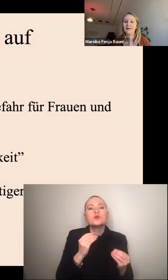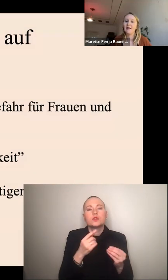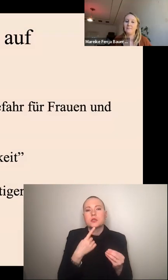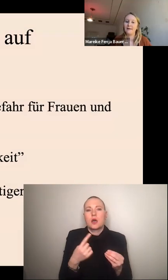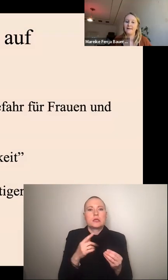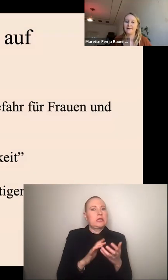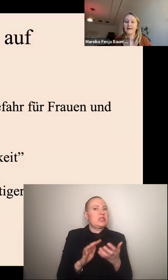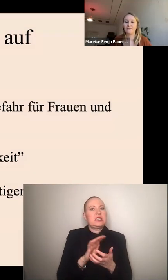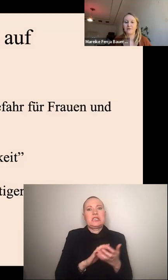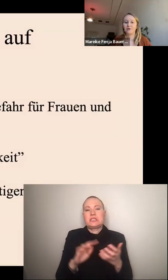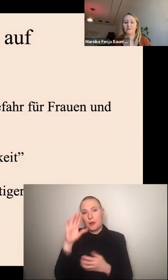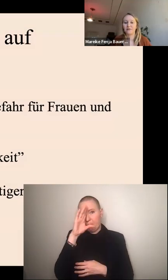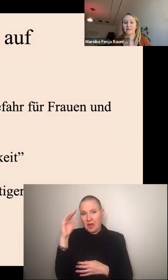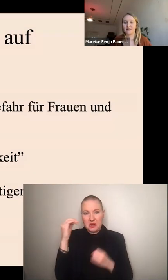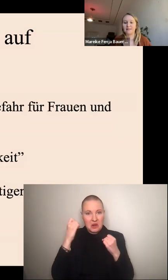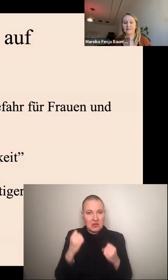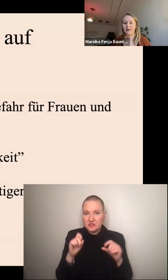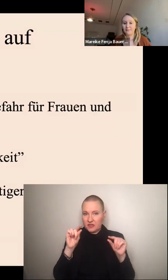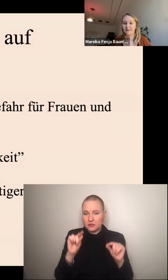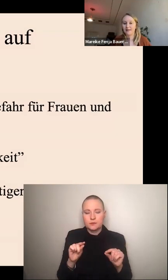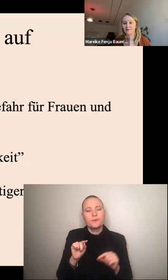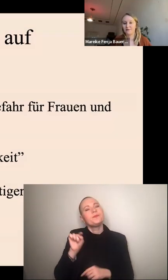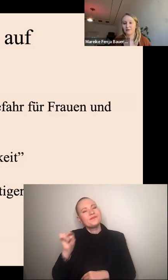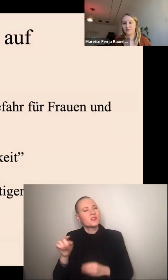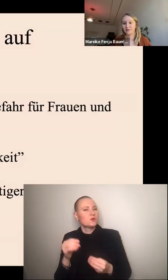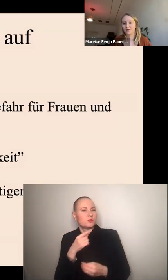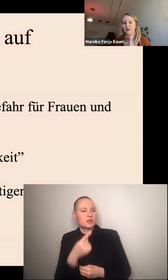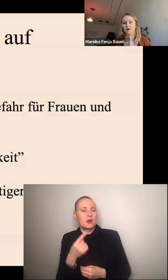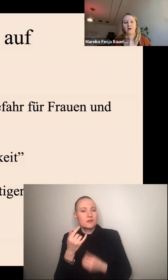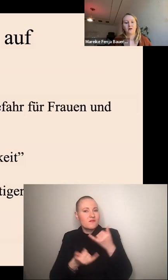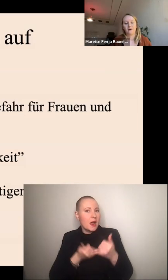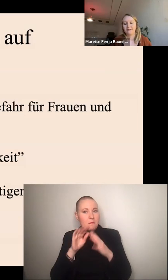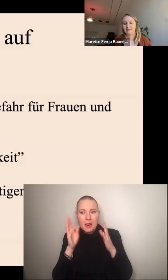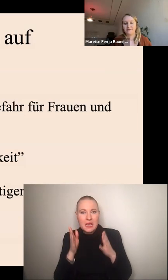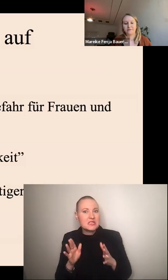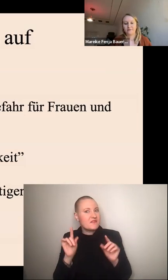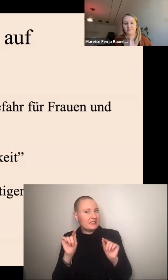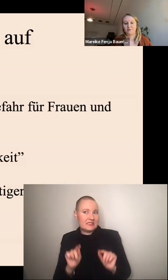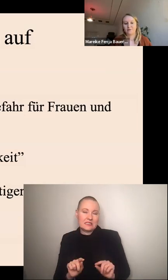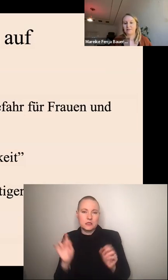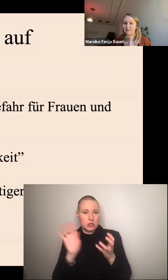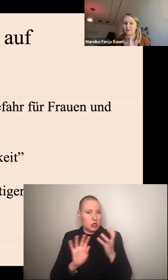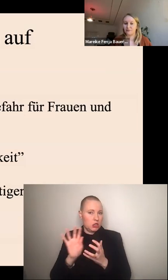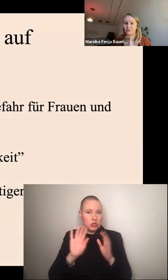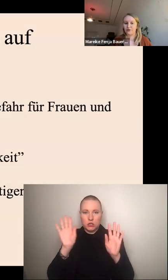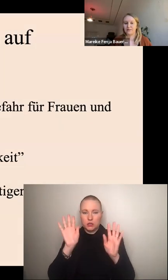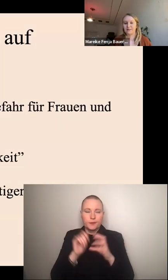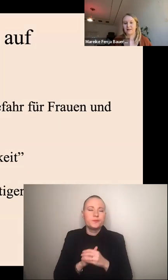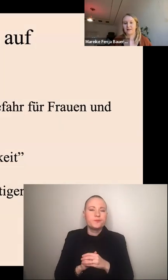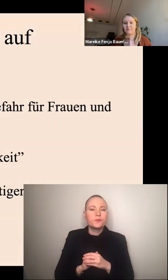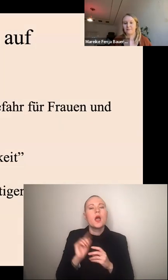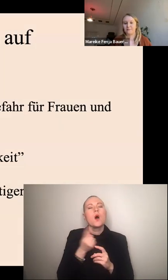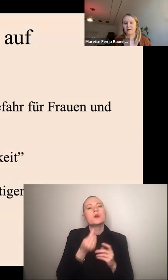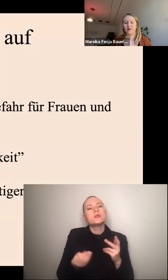krise der männlichkeit wird hier häufig eine krise der weiblichkeit suggeriert weiterhin mit sich zum beispiel die erzählung vor